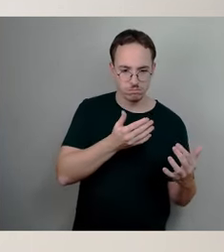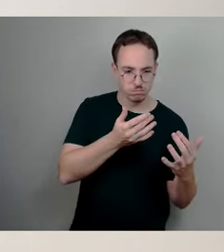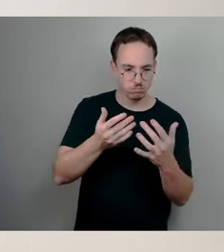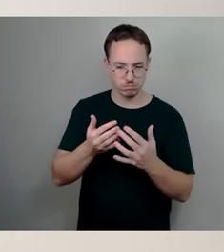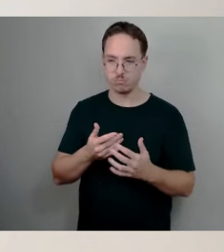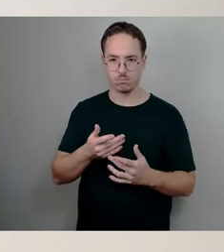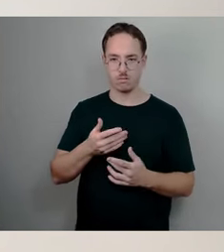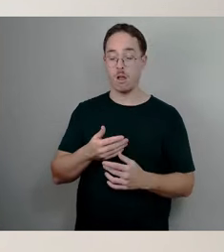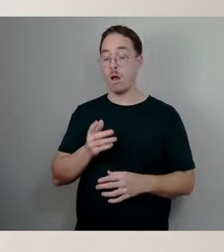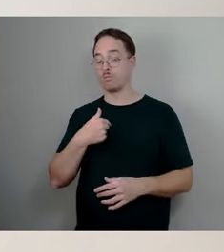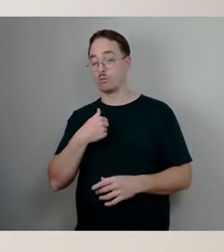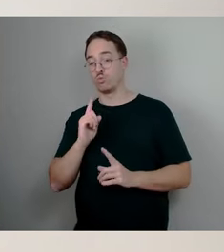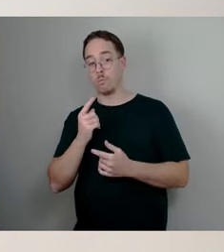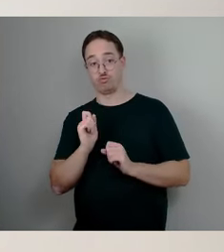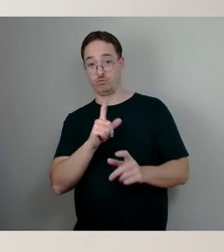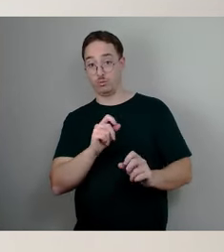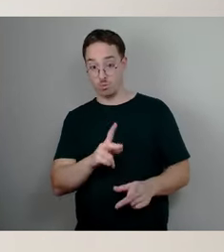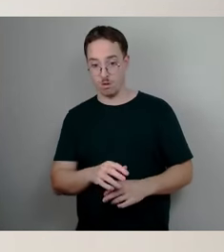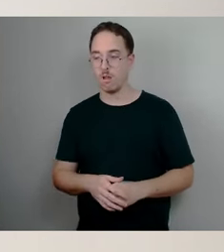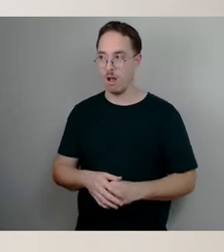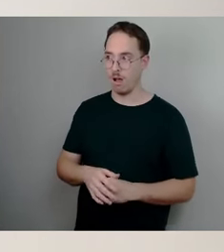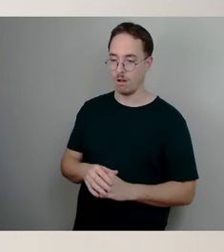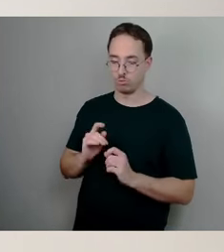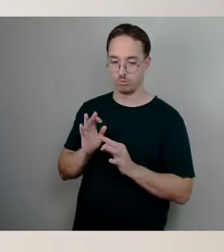schriftliche Beantwortung vielleicht auch direkt an die Eltern freuen. Danke.